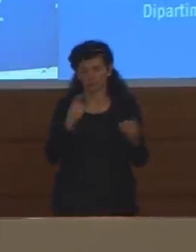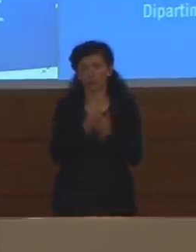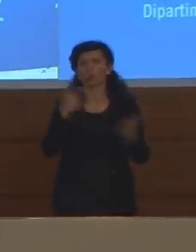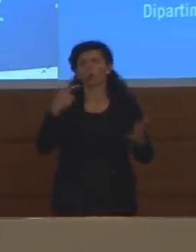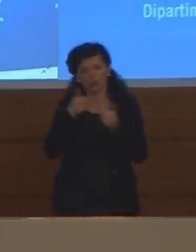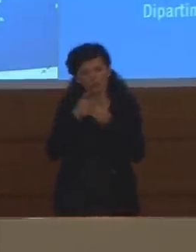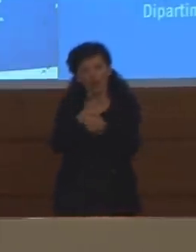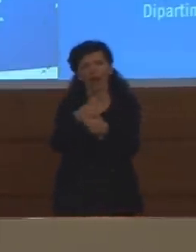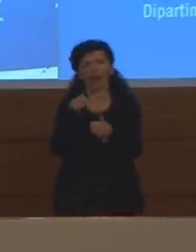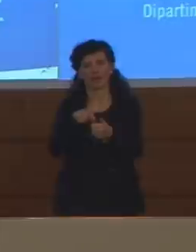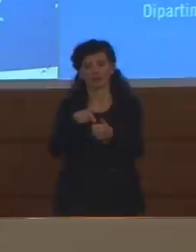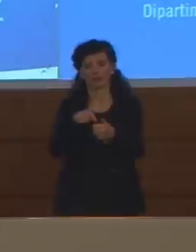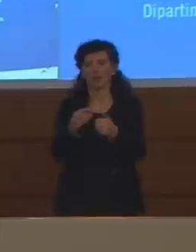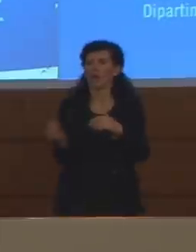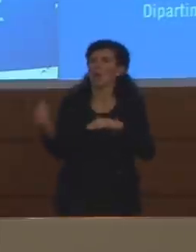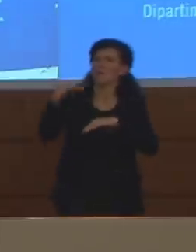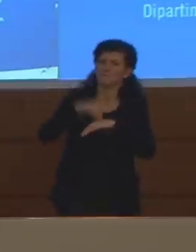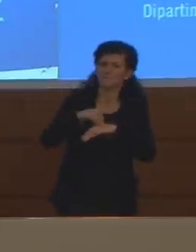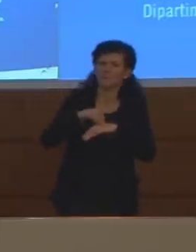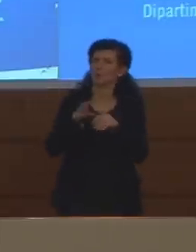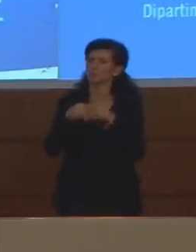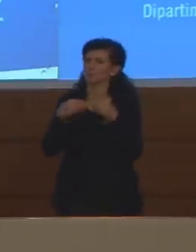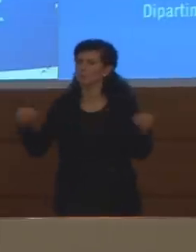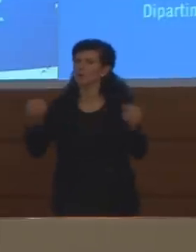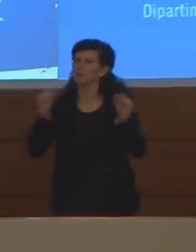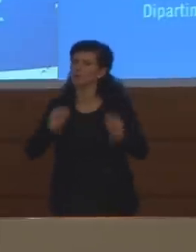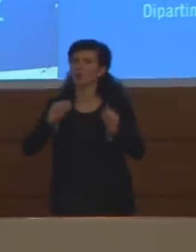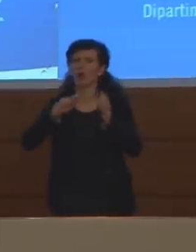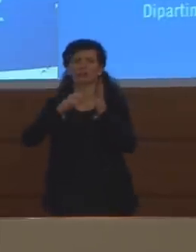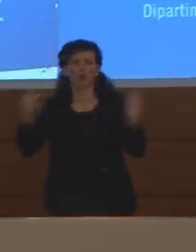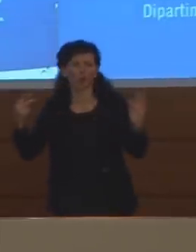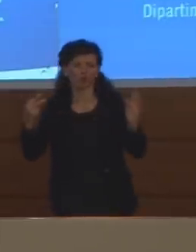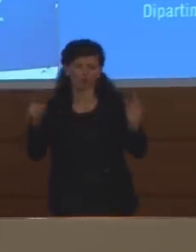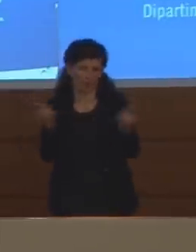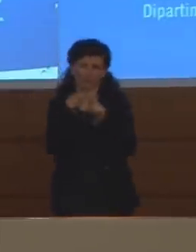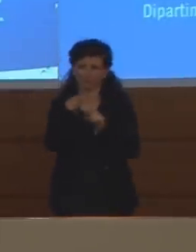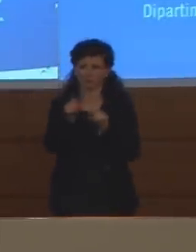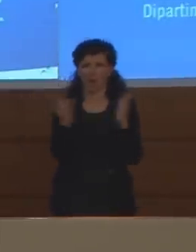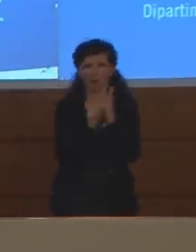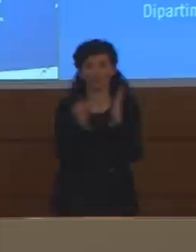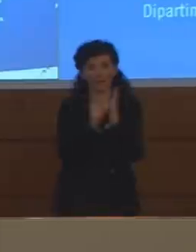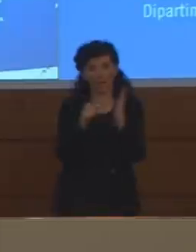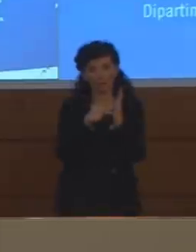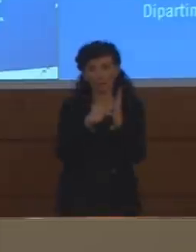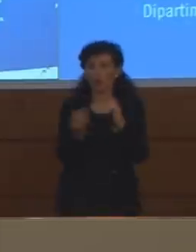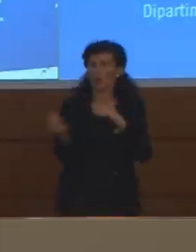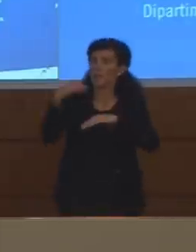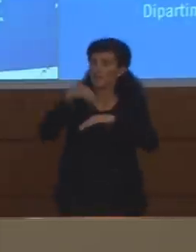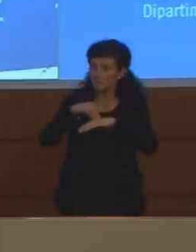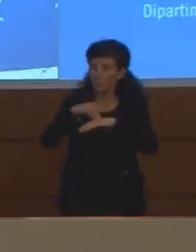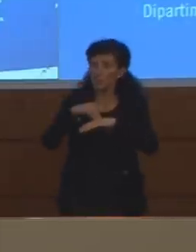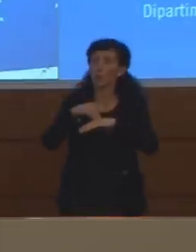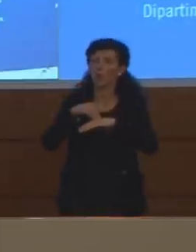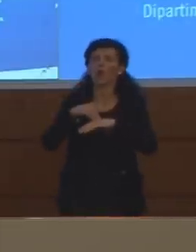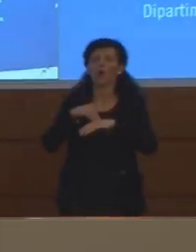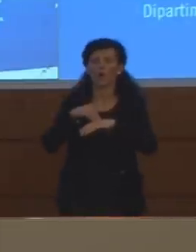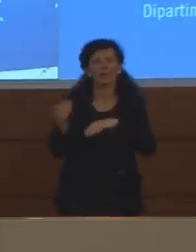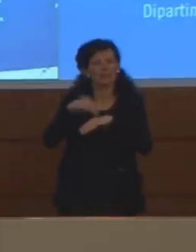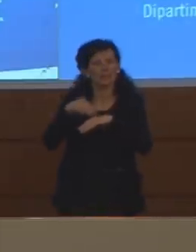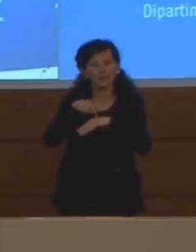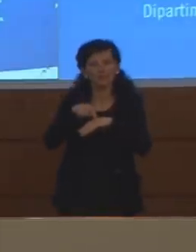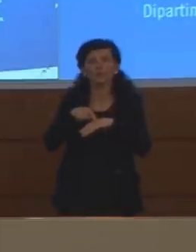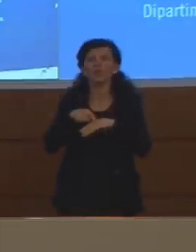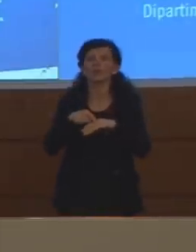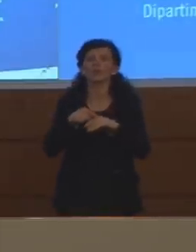Ogni strumento ulteriore, ad esempio strumenti tecnologici come quest'app di cui si parla, certamente sono soli benvenuti nel cercare di